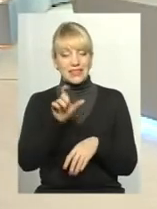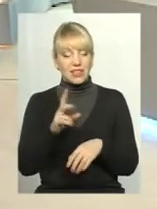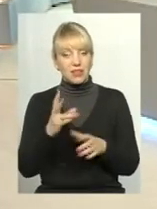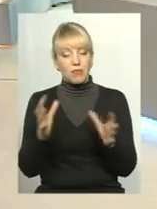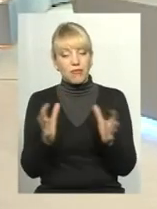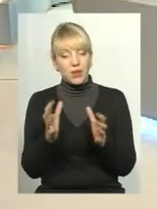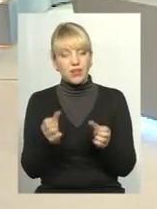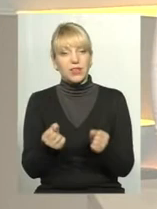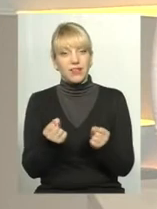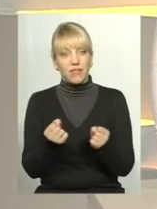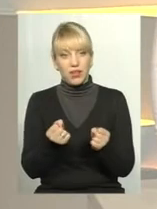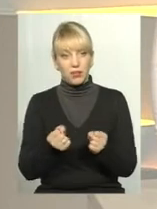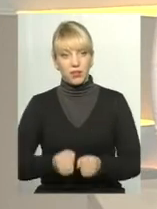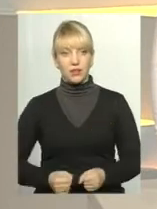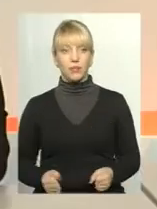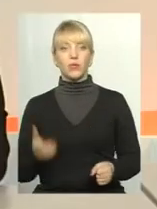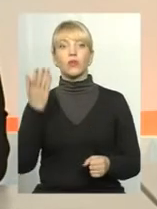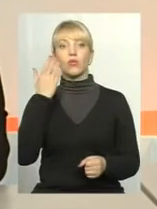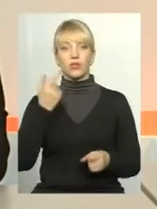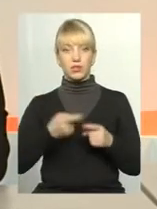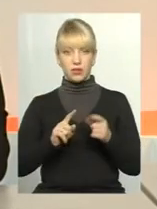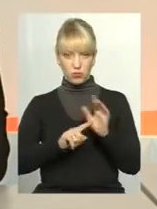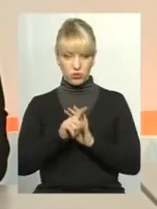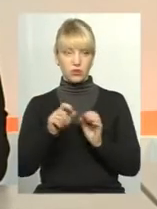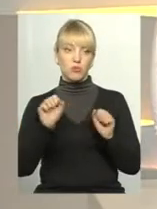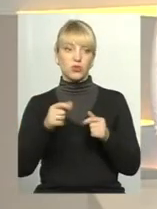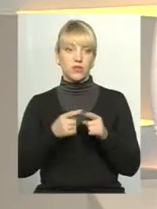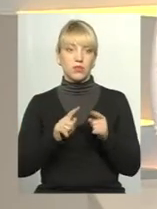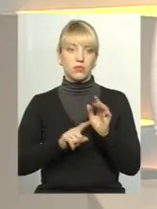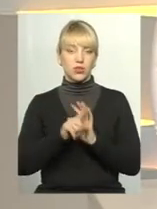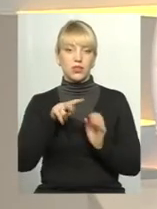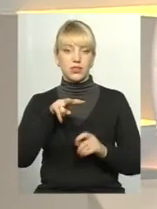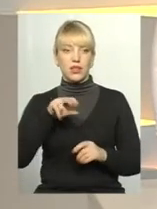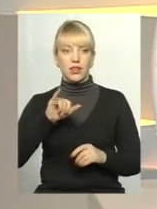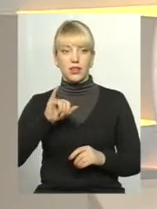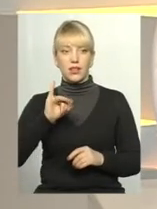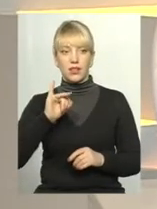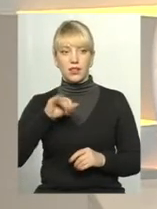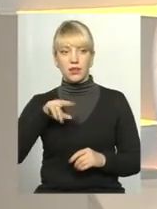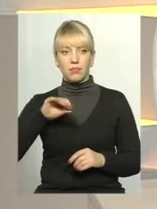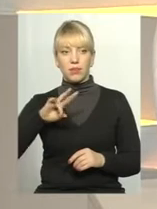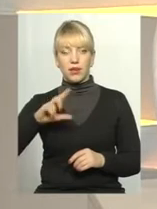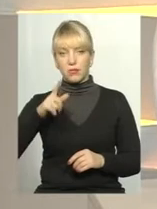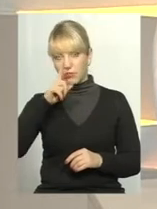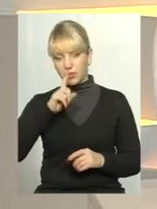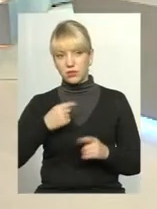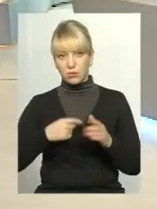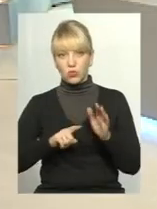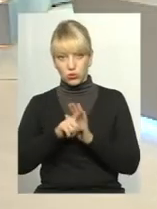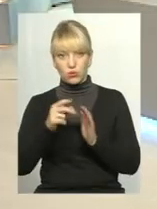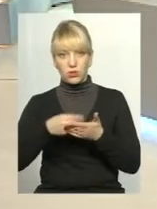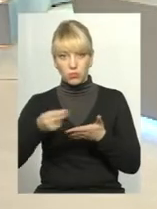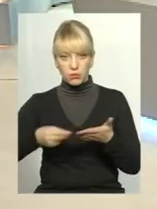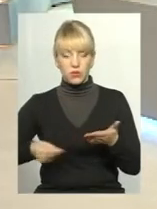утримати. Коли це почнеться у нас? Можливо, з липня місяця. З липня місяця, так? Орієнтожені, вже почнуться підписуватись перші угоди.